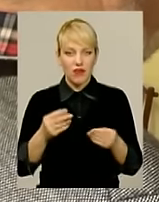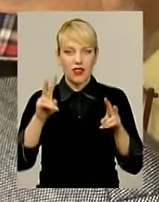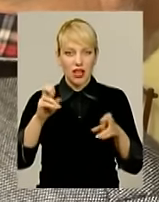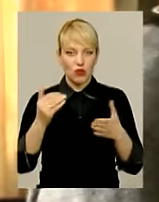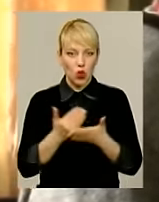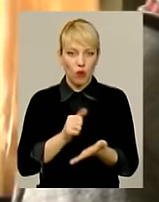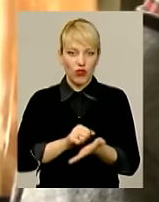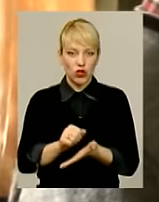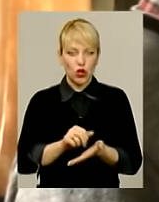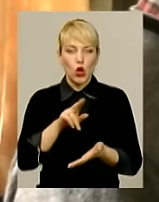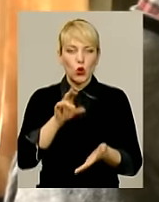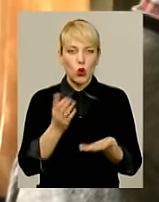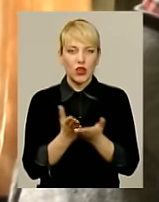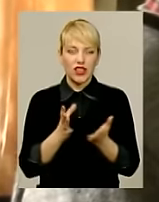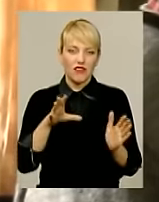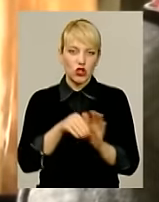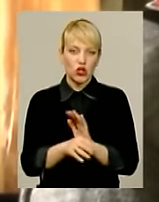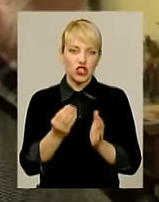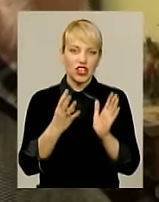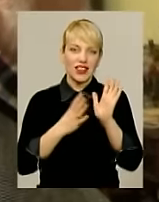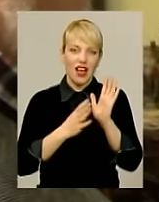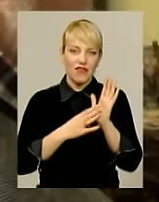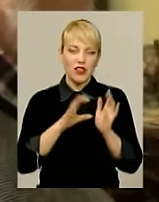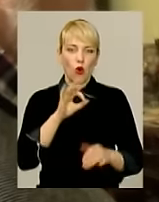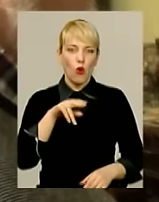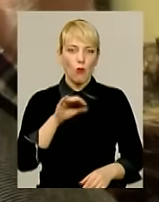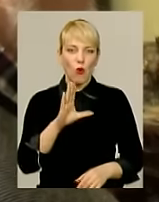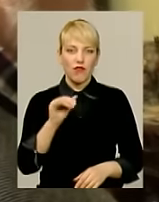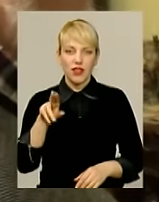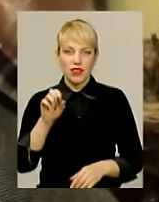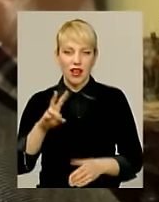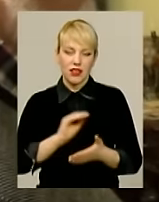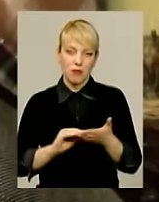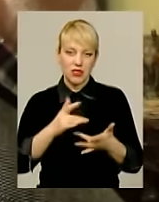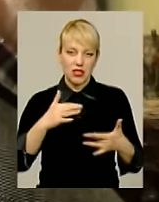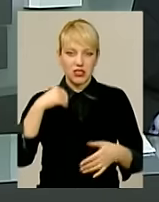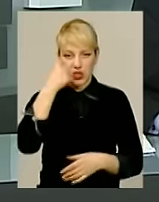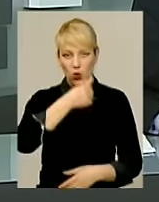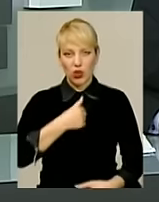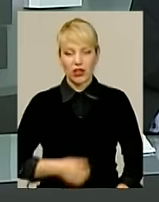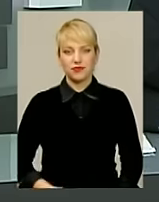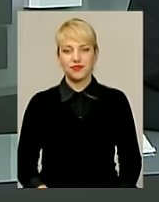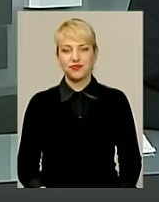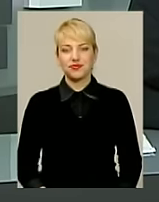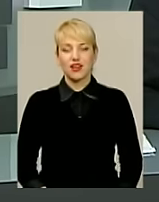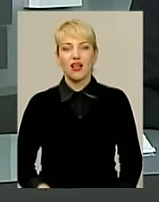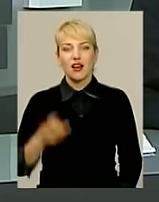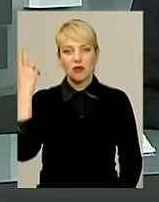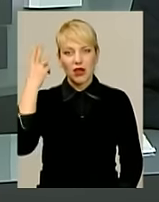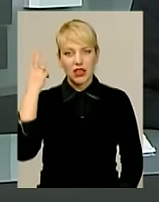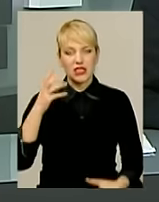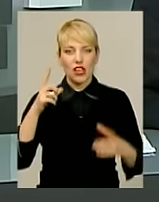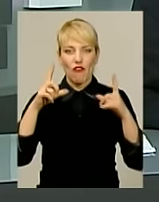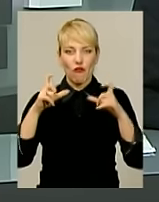виданню, до книги увійшли ще дев'ять оповідань, написаних у різні роки. У Хмельницькому